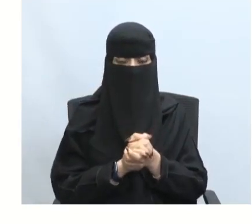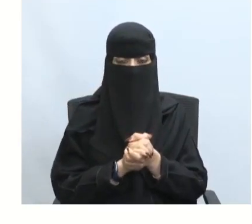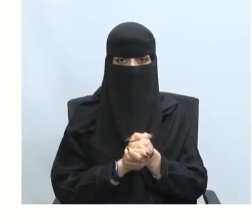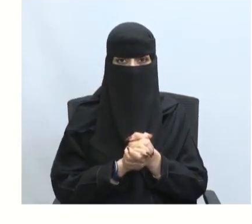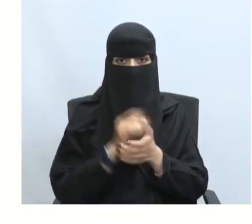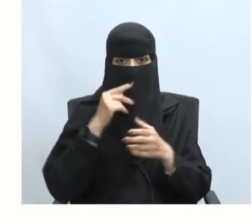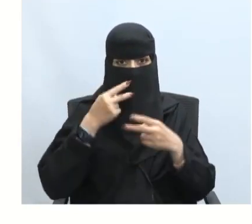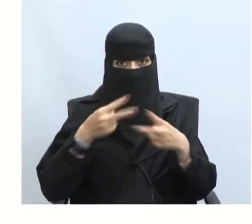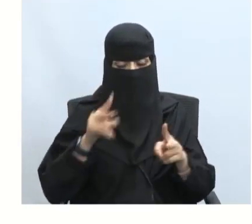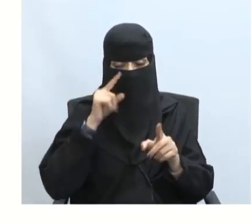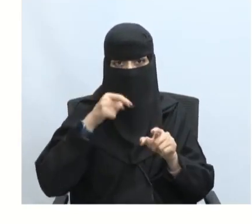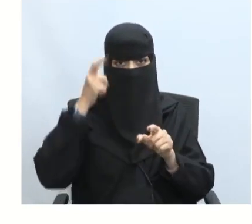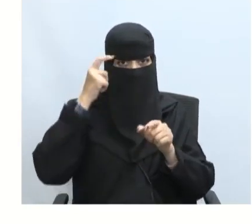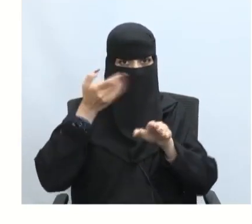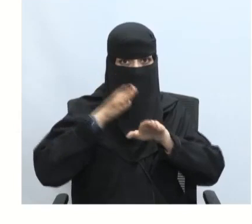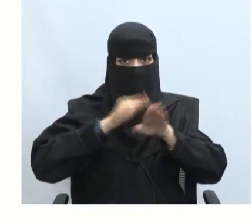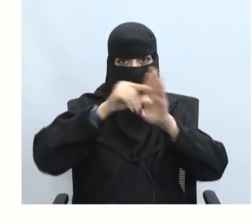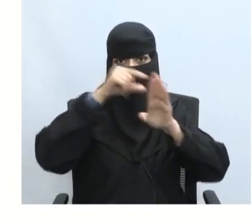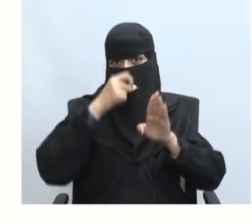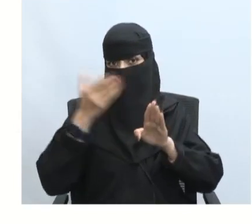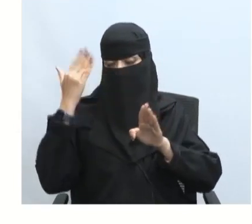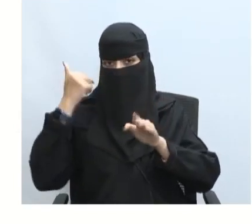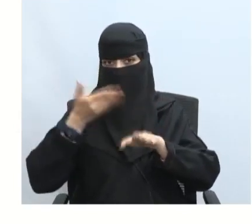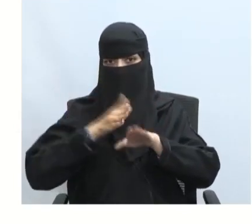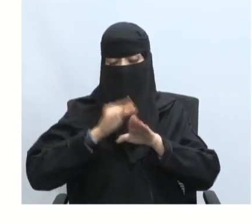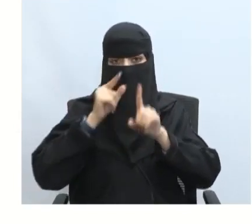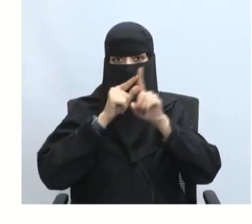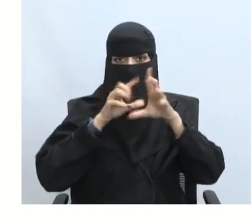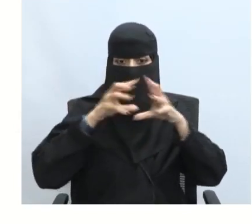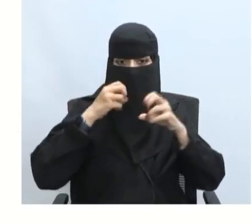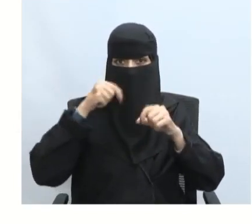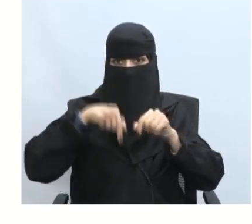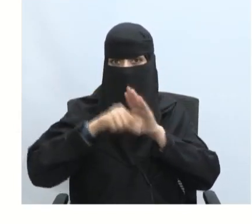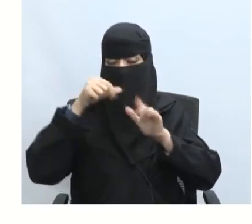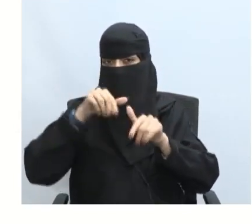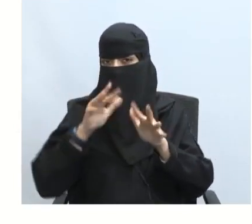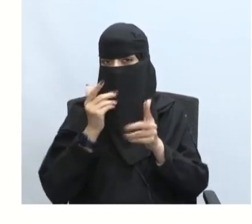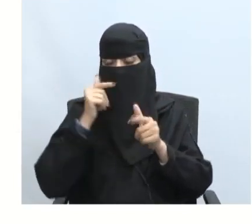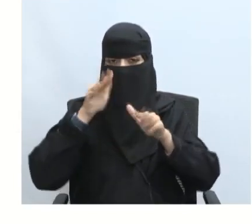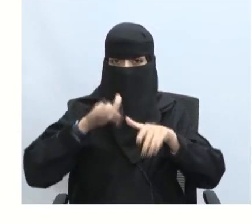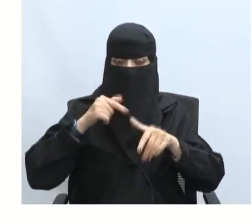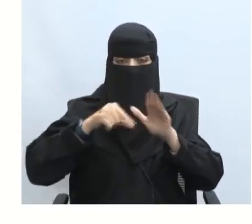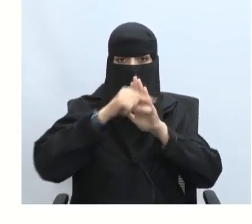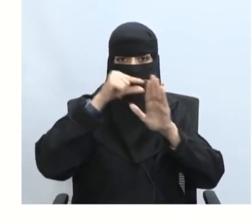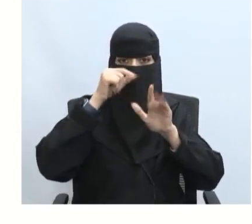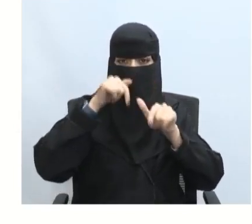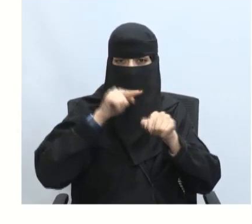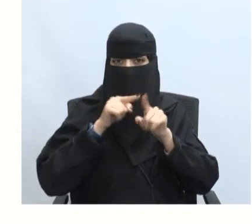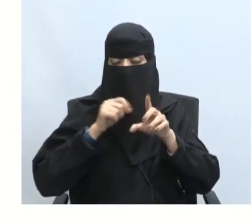نبدأ تعرفنا في درسنا السابق على مفاهيم درسنا لهذا اليوم لدينا مفهوم